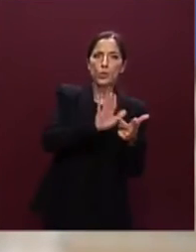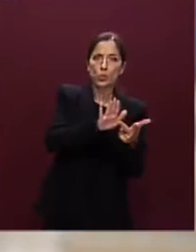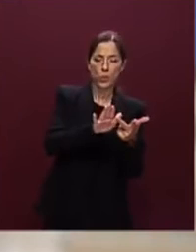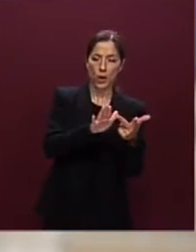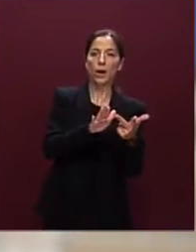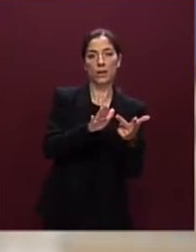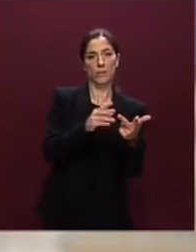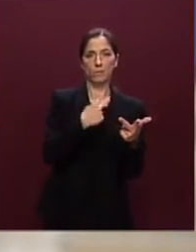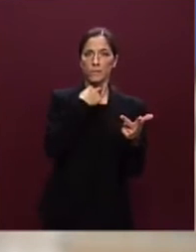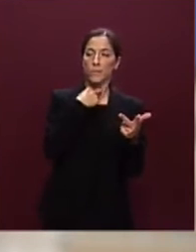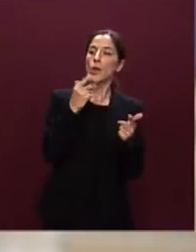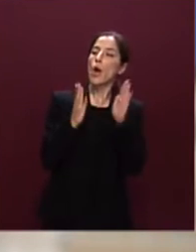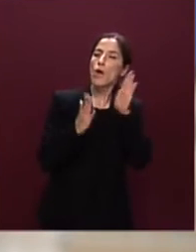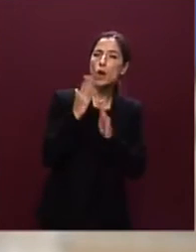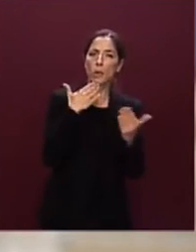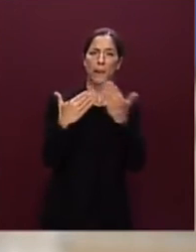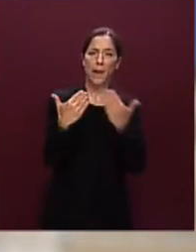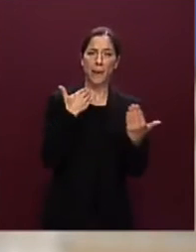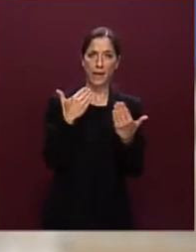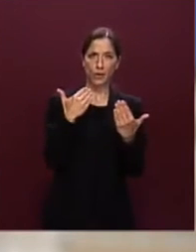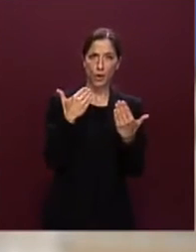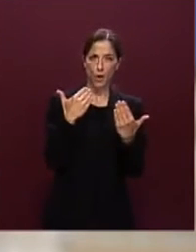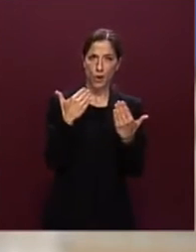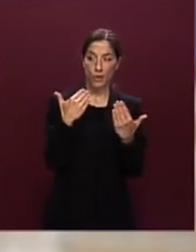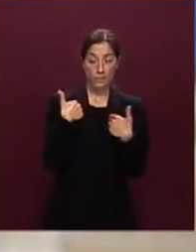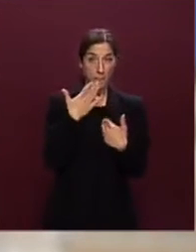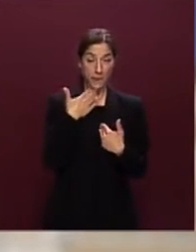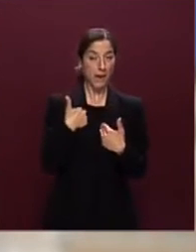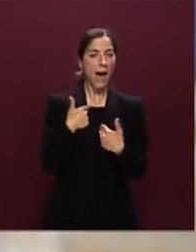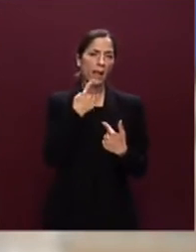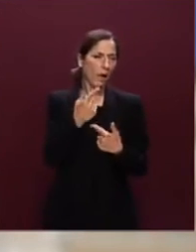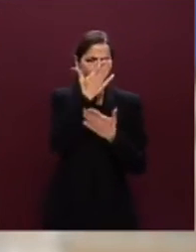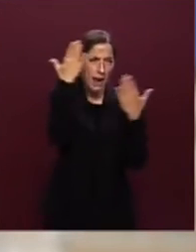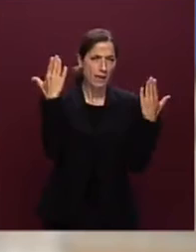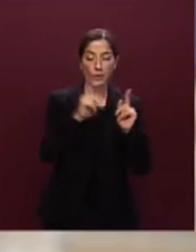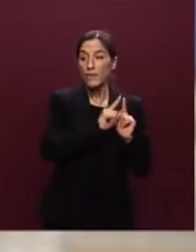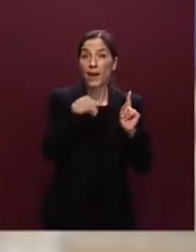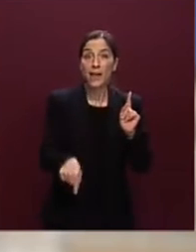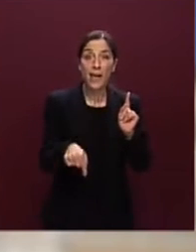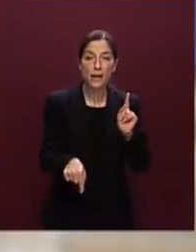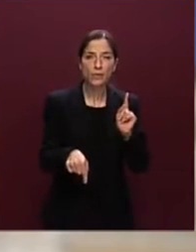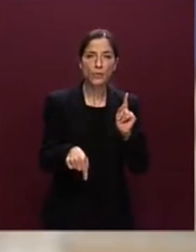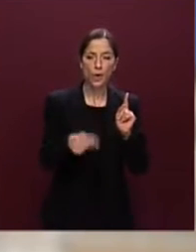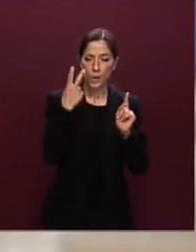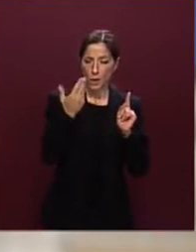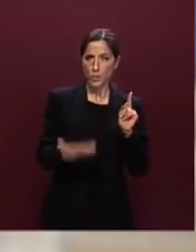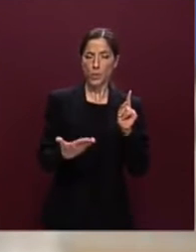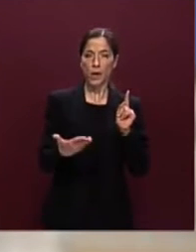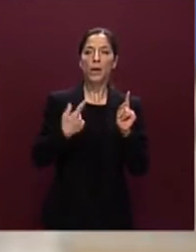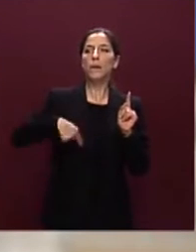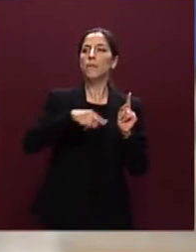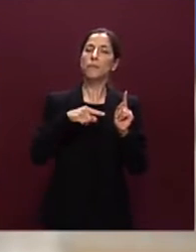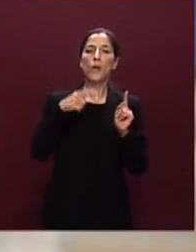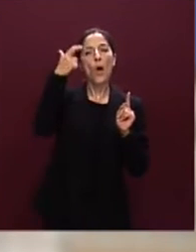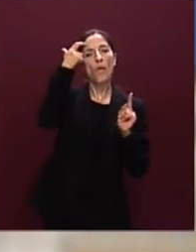un confronto con il Parlamento non mi sembra lo voglio dire con molta franchezza che fino a oggi su questo terreno sia mancato da